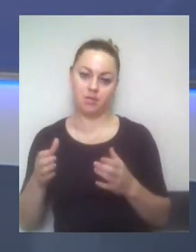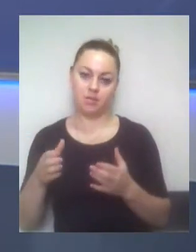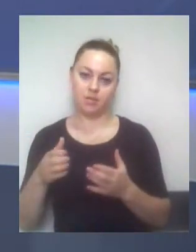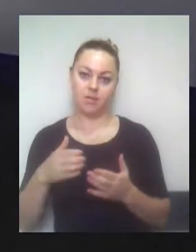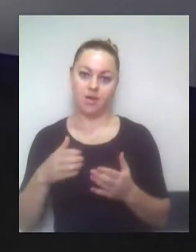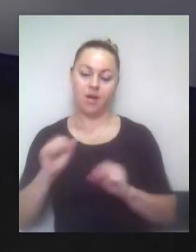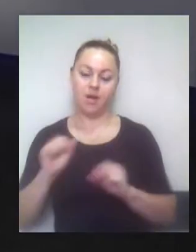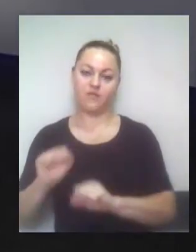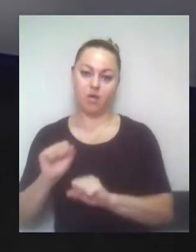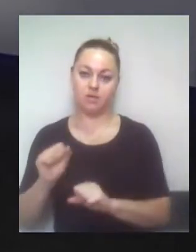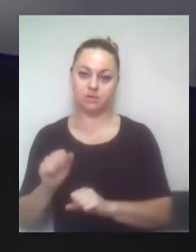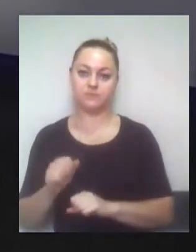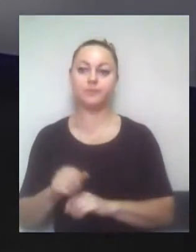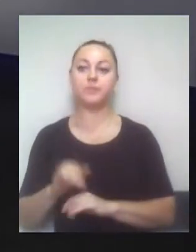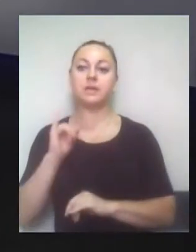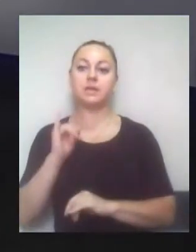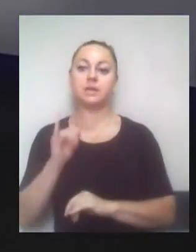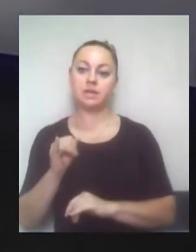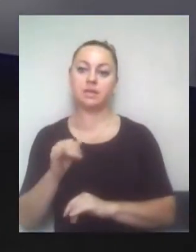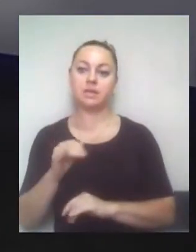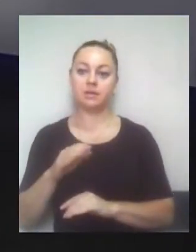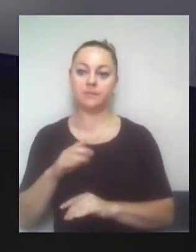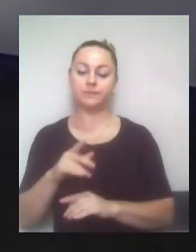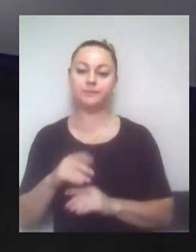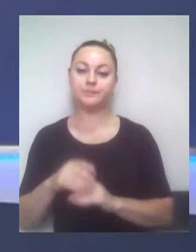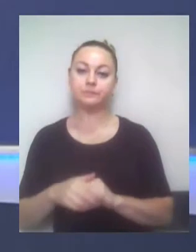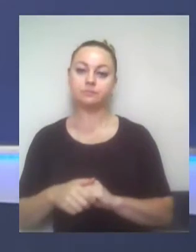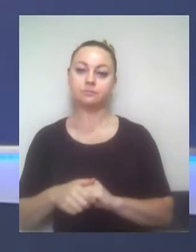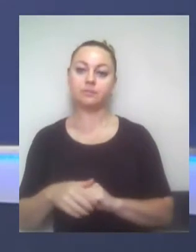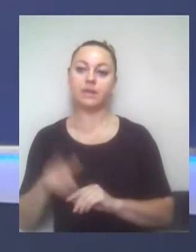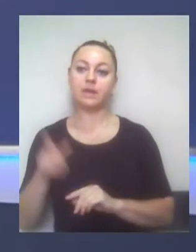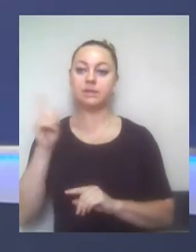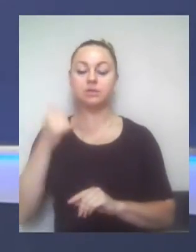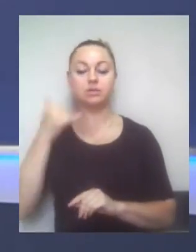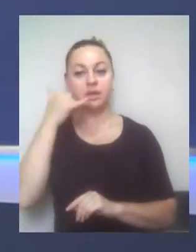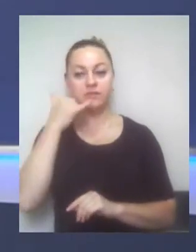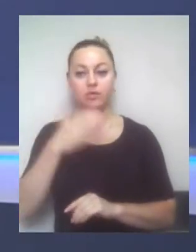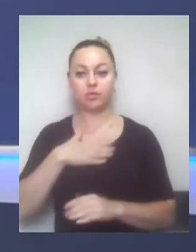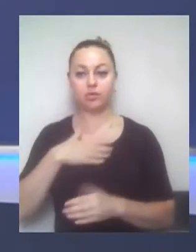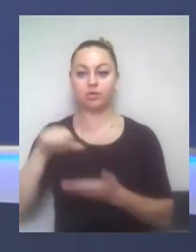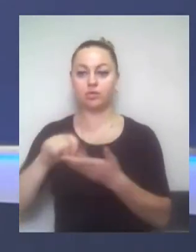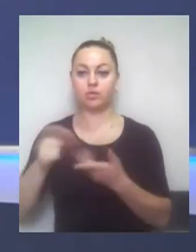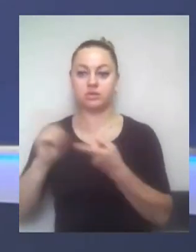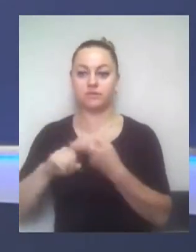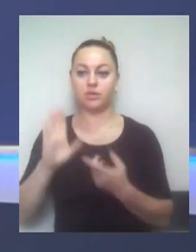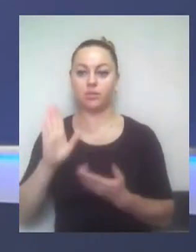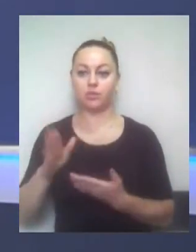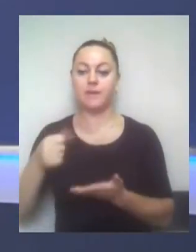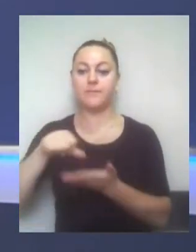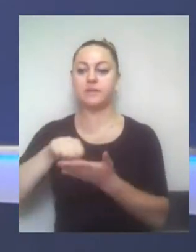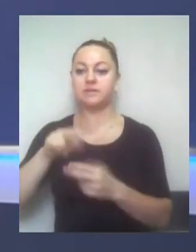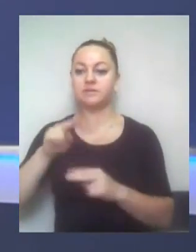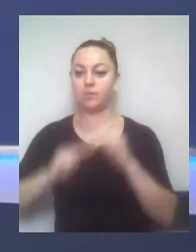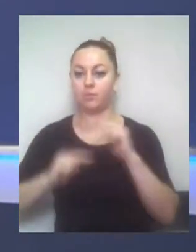мешкає поряд з друкарною Фесенка, Лілія Андрющенко. Вітаю вас. Також телефоном до нас долучиться представник компанії-забудовника